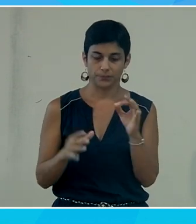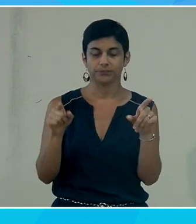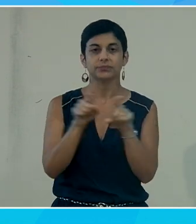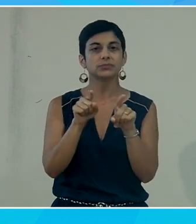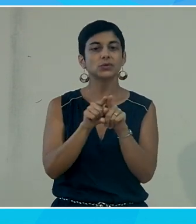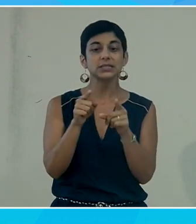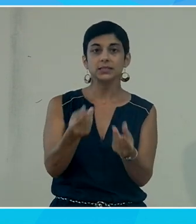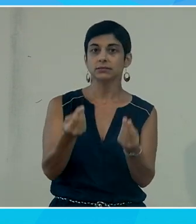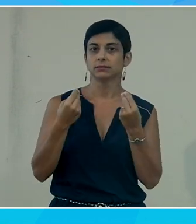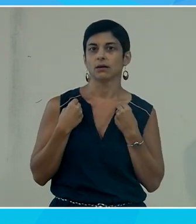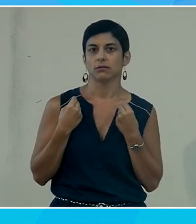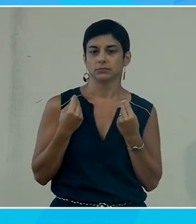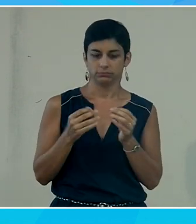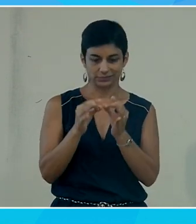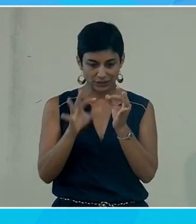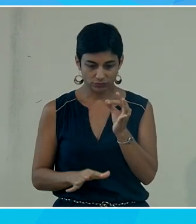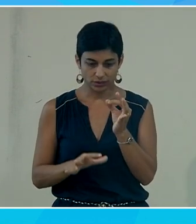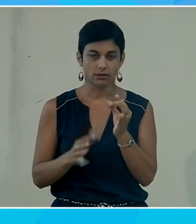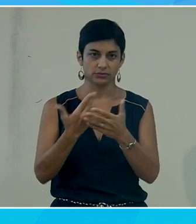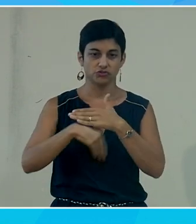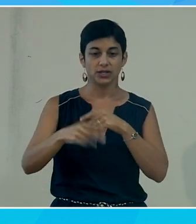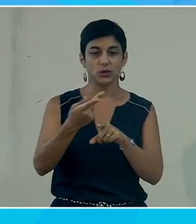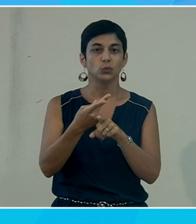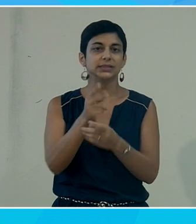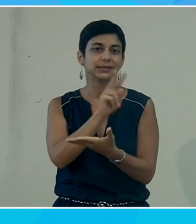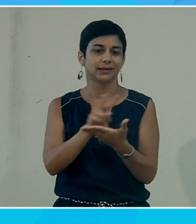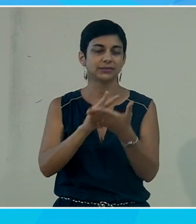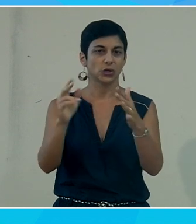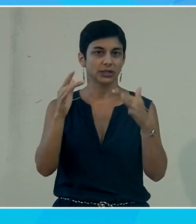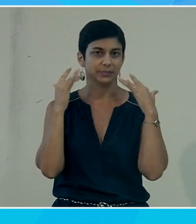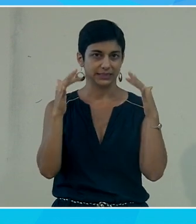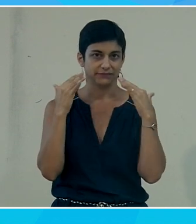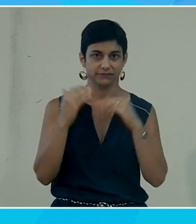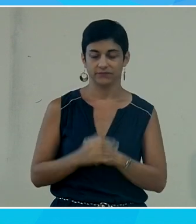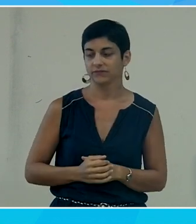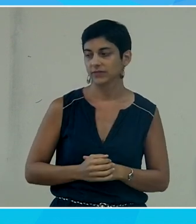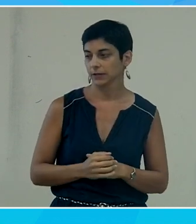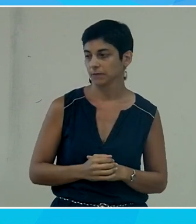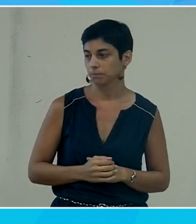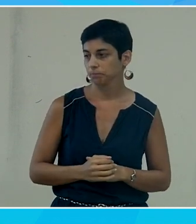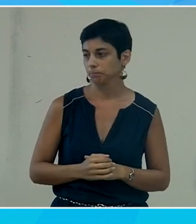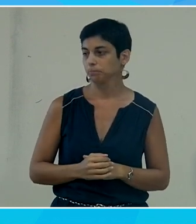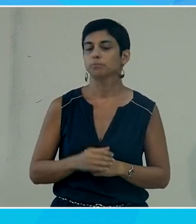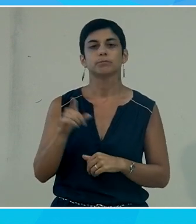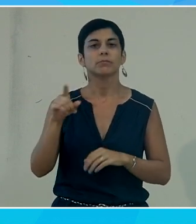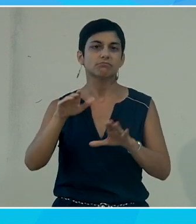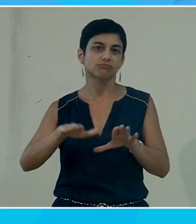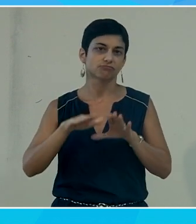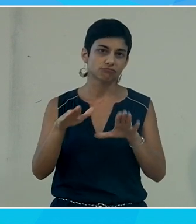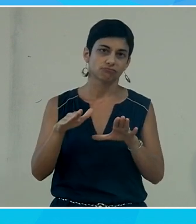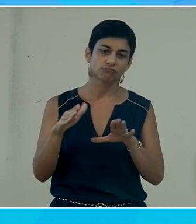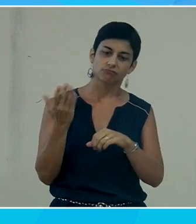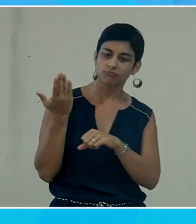permettre d'avoir les résultats dans le lecteur immersif donc ça va me permettre à un moment donné on va le voir il va mettre un petit peu de temps à se mettre